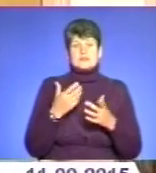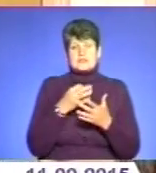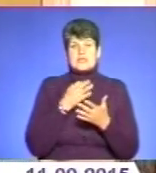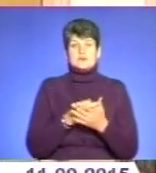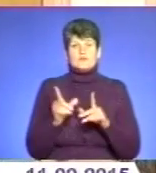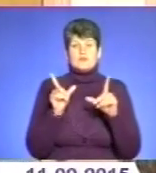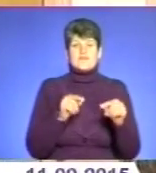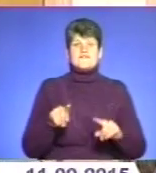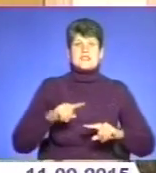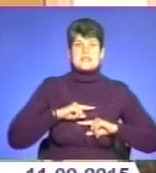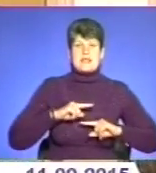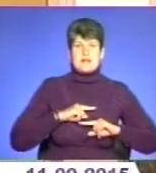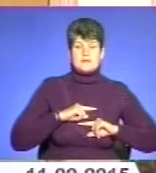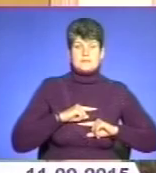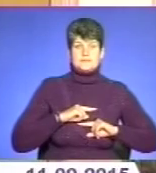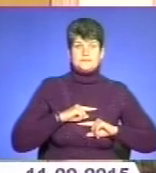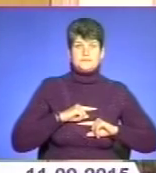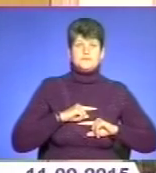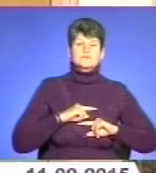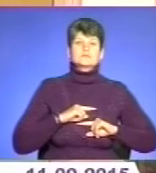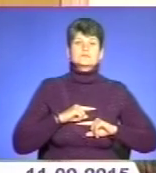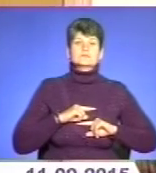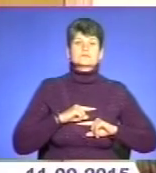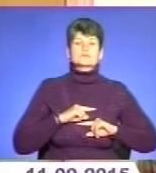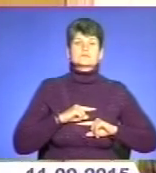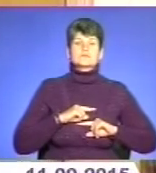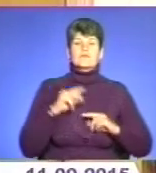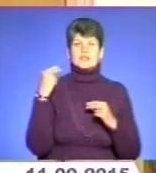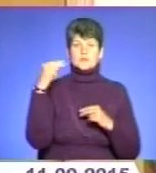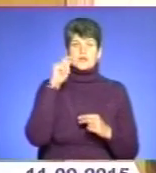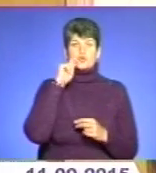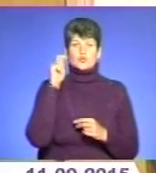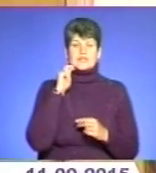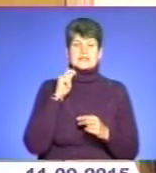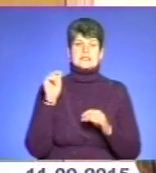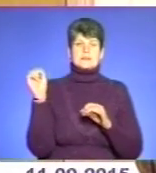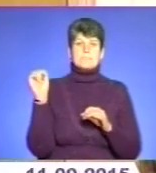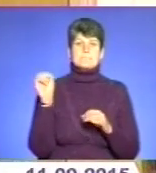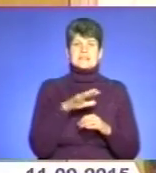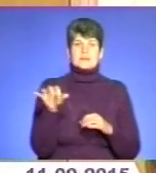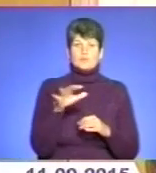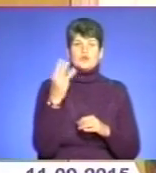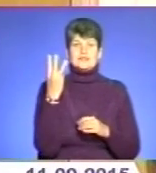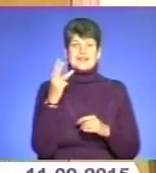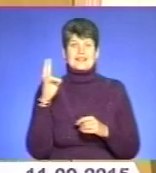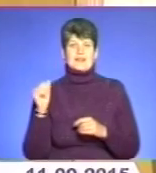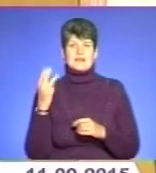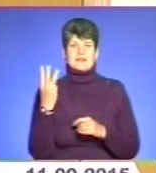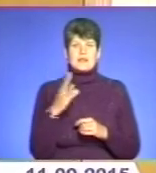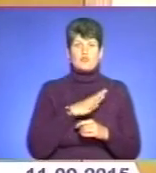фінальну частину чемпіонату України з баскетболу три на три, проводилася в Києві.